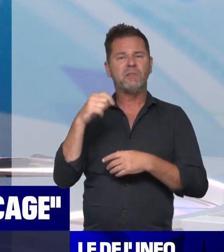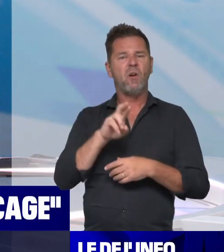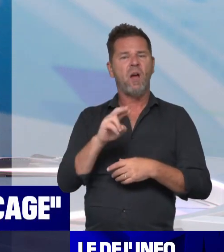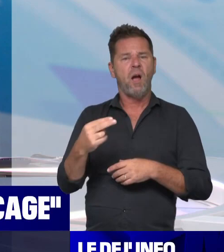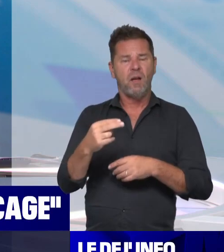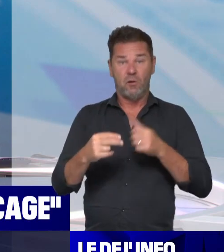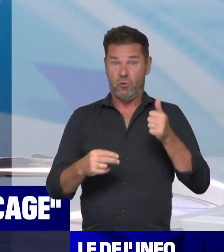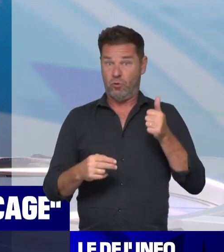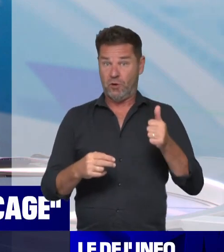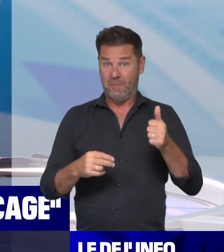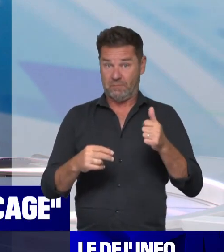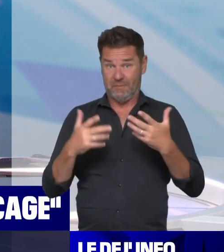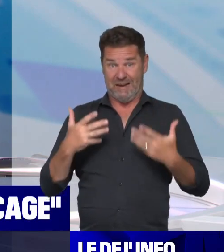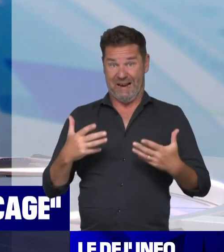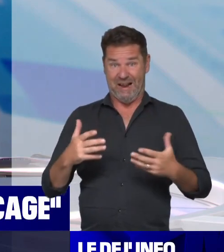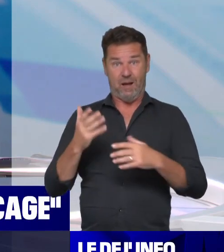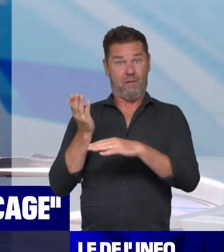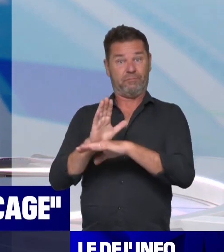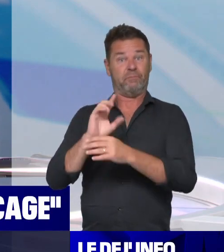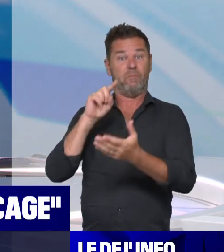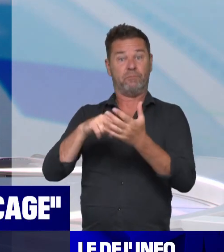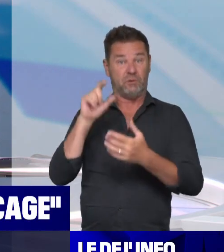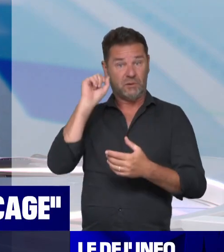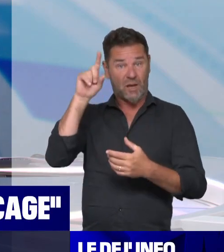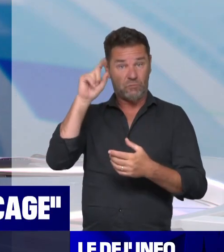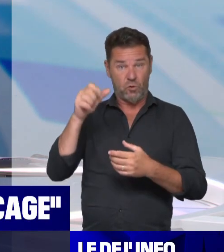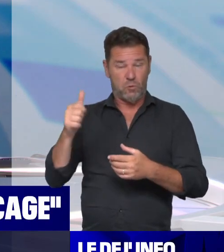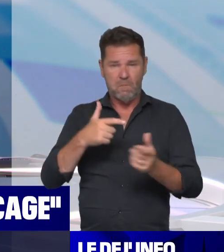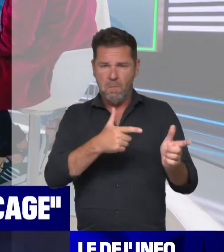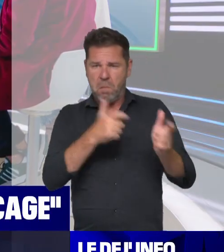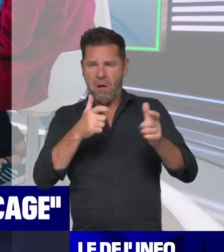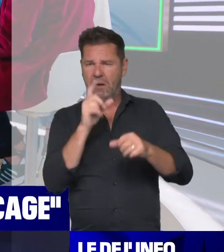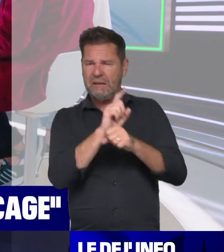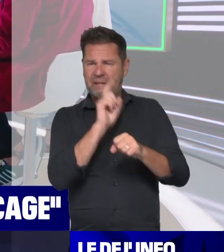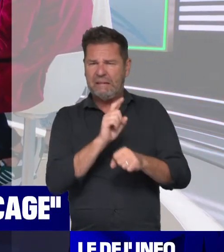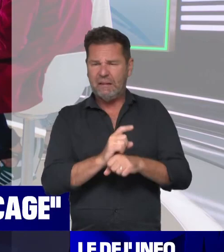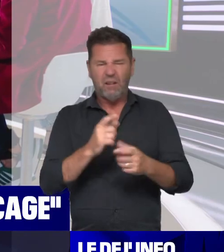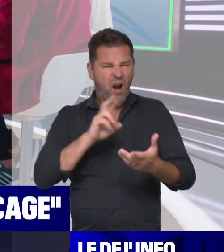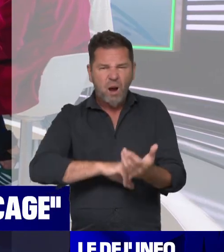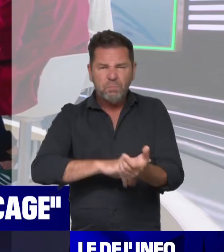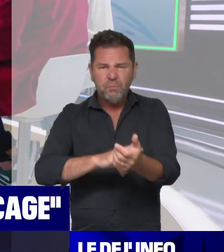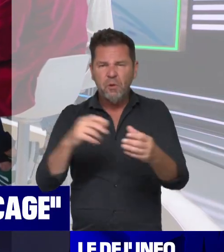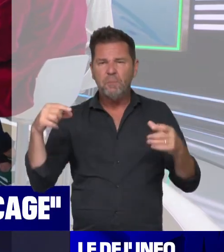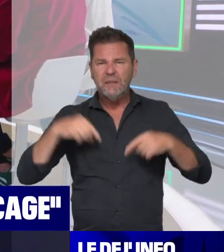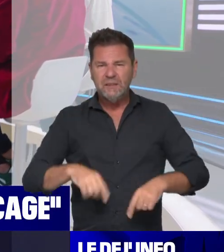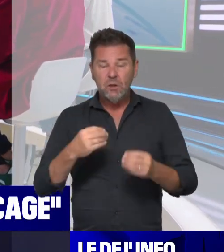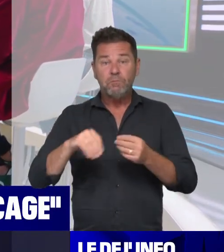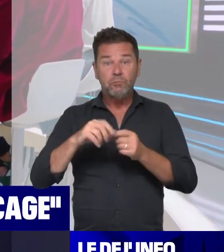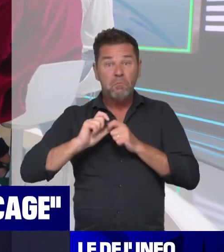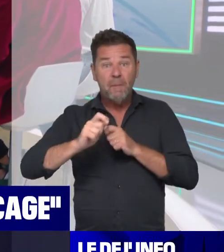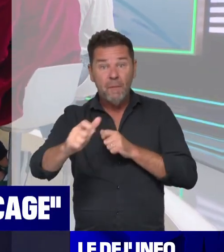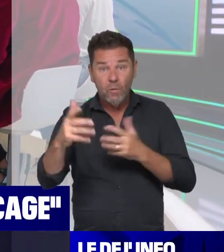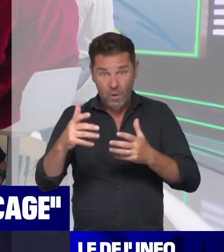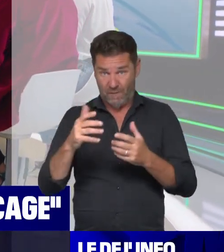rentrée du côté de Strasbourg. Il fustige le timing de l'exécutif et revient sur les prochaines échéances. Ce sera dans quelques jours du côté de l'Assemblée